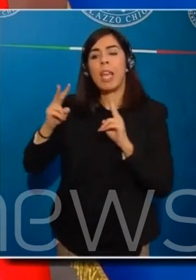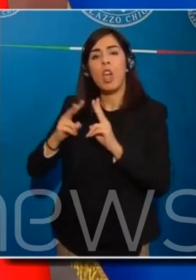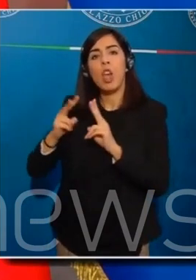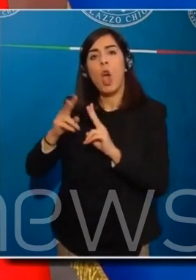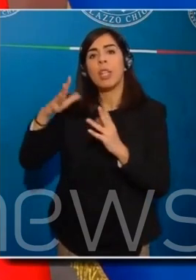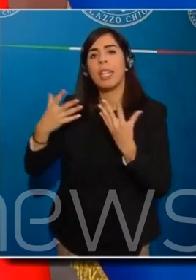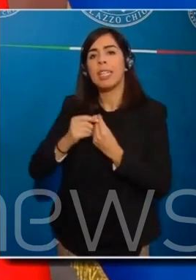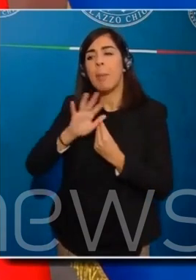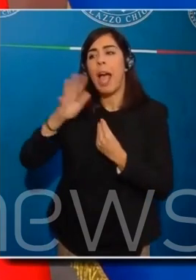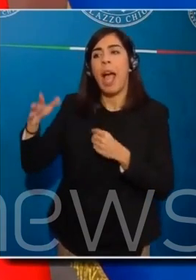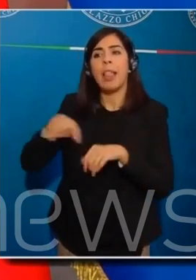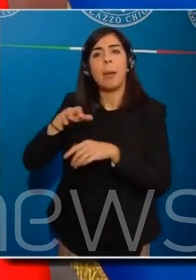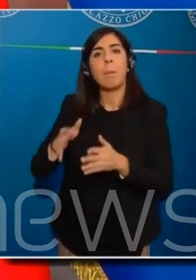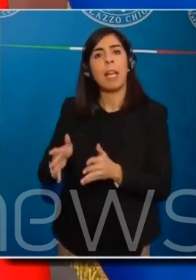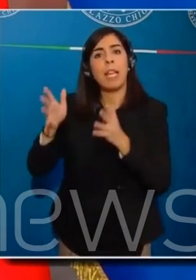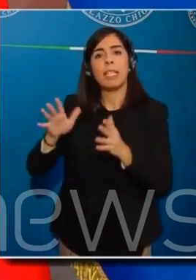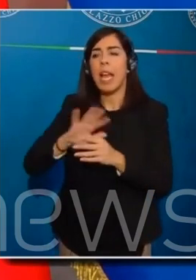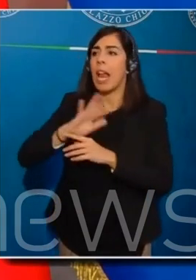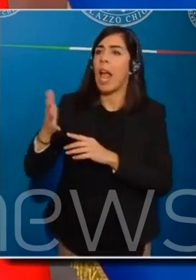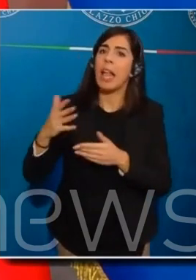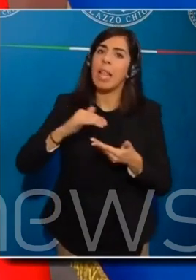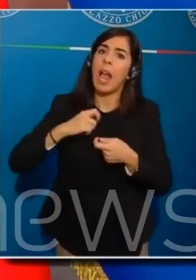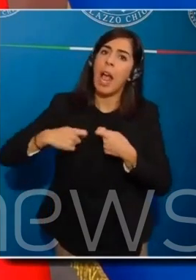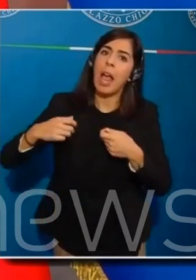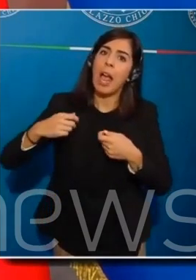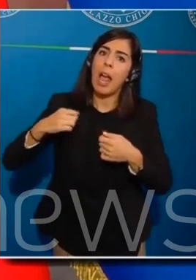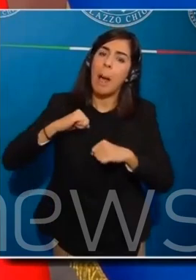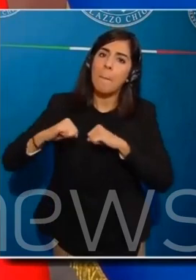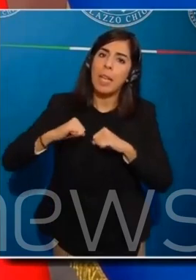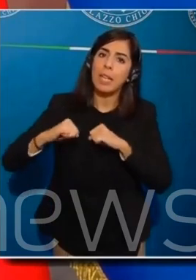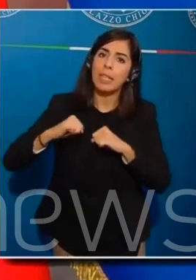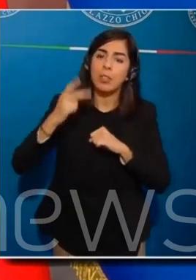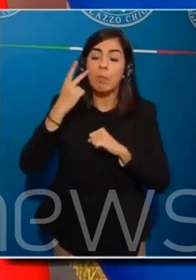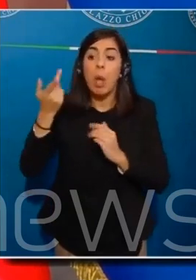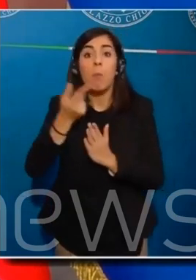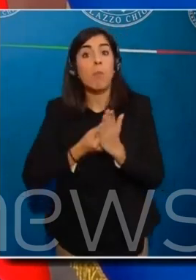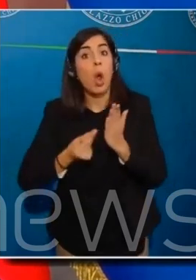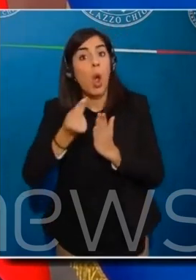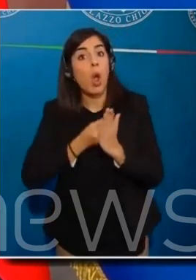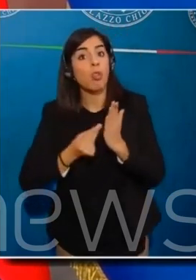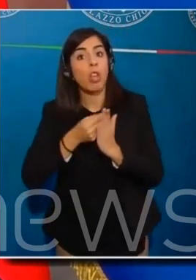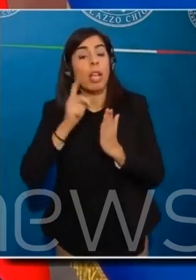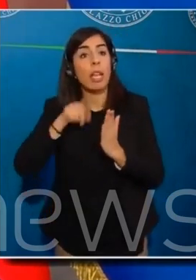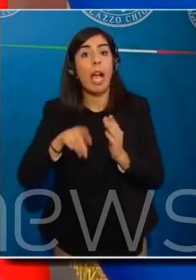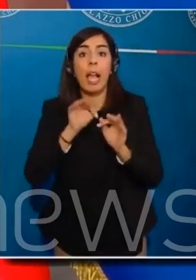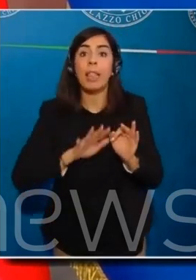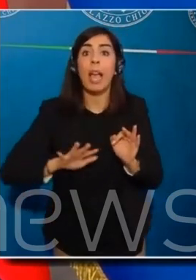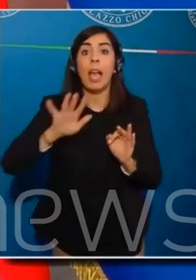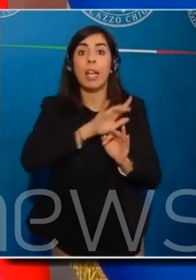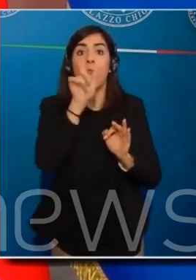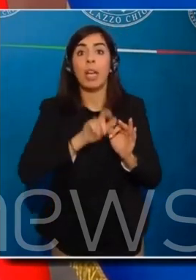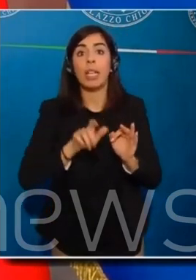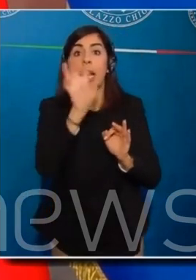ministeri, con le varie amministrazioni, i vari progetti che sono pervenuti anche dai territori e che sono stati